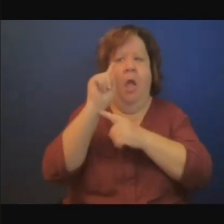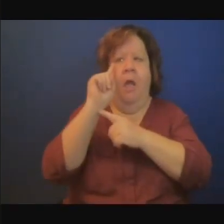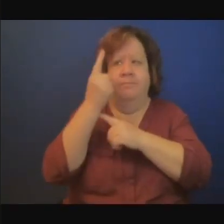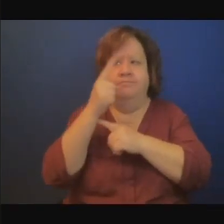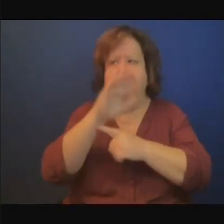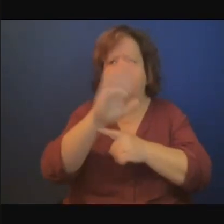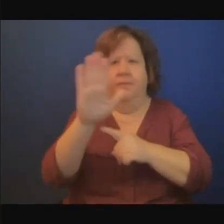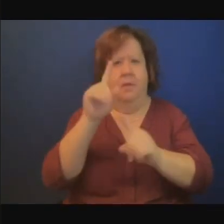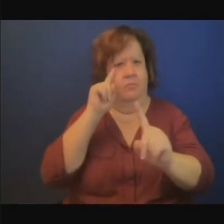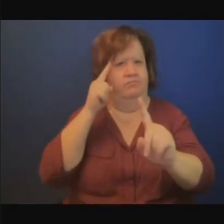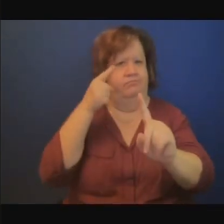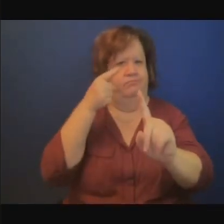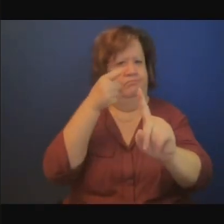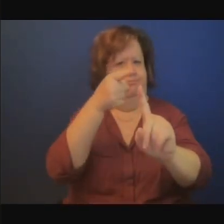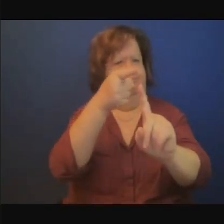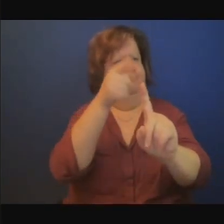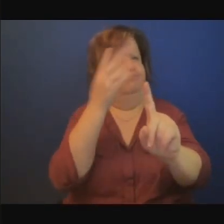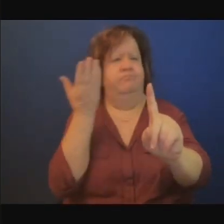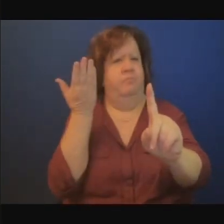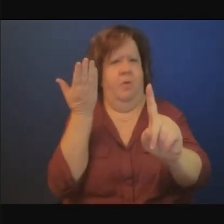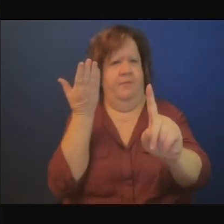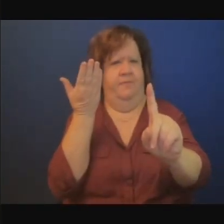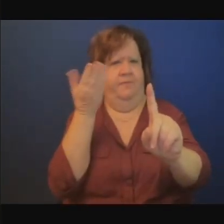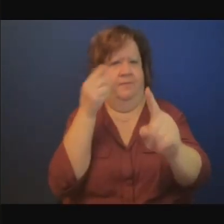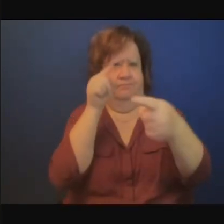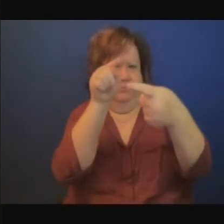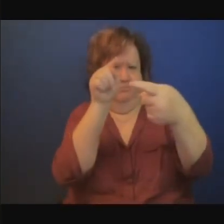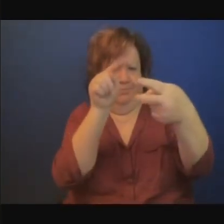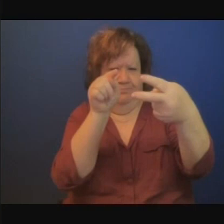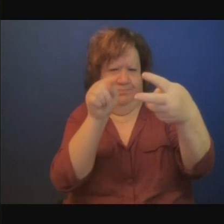le développement c